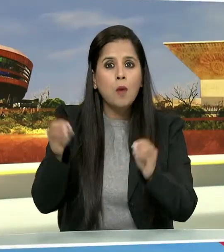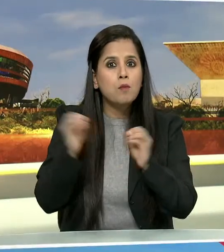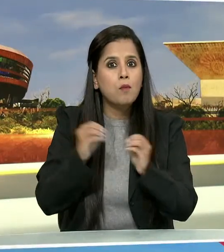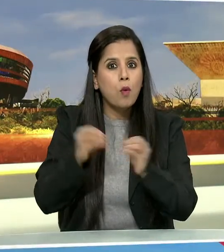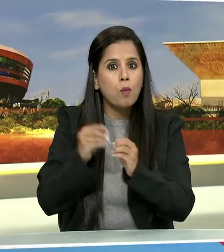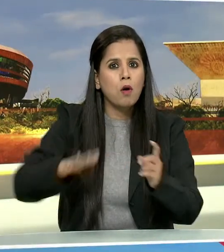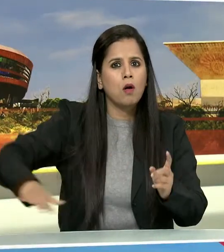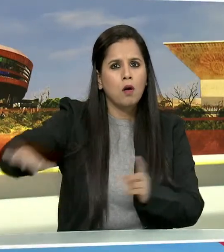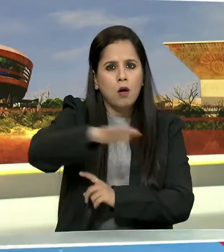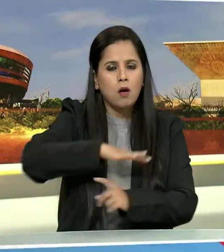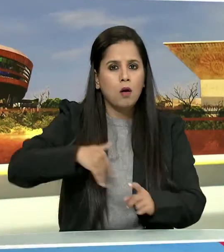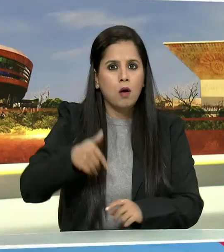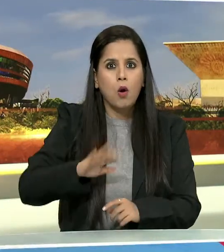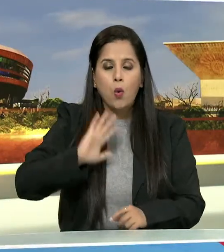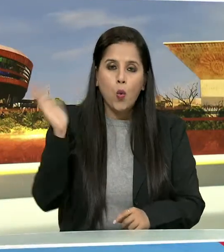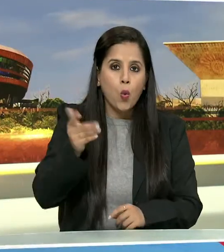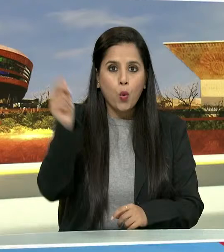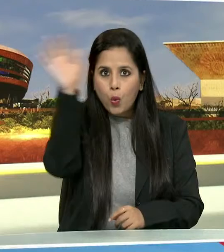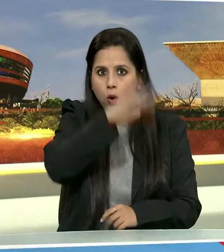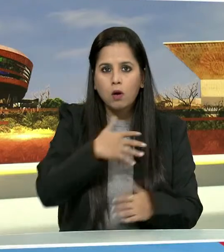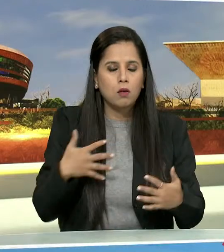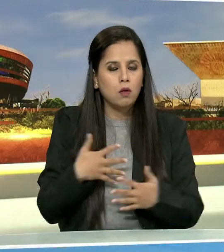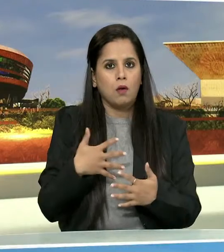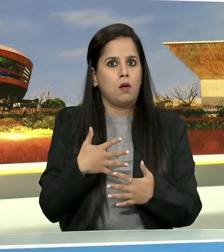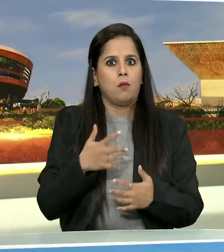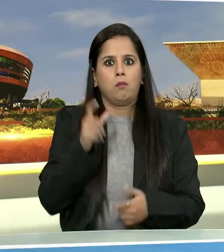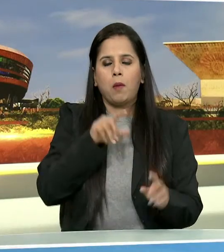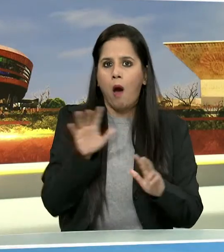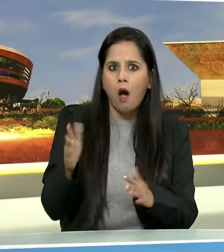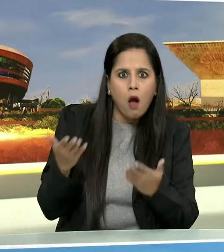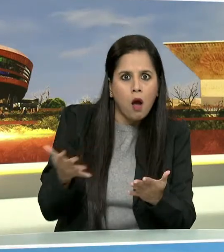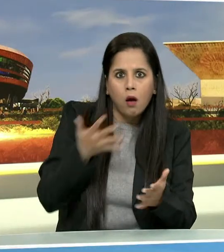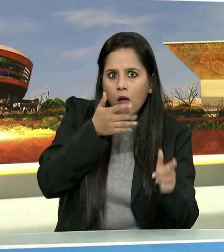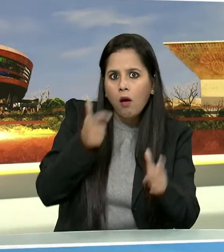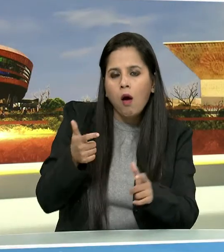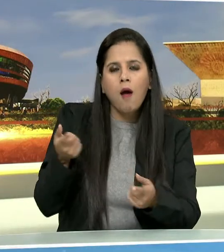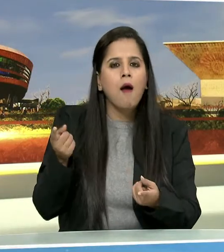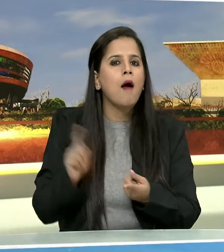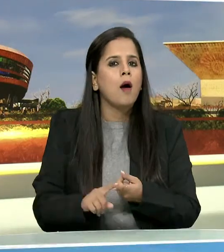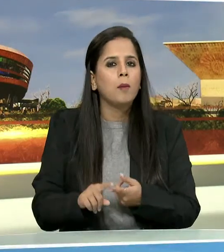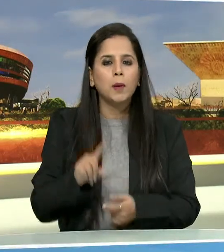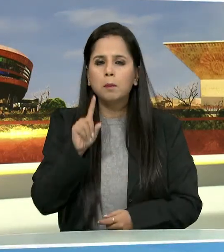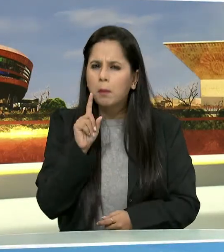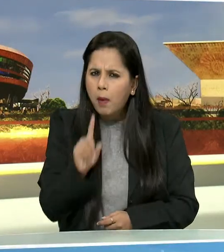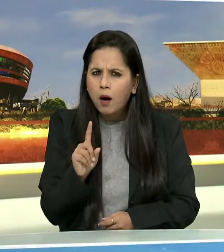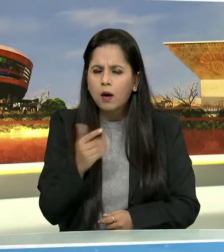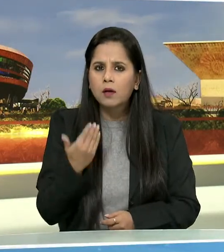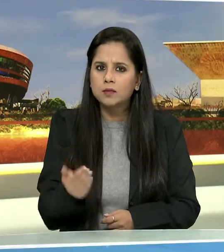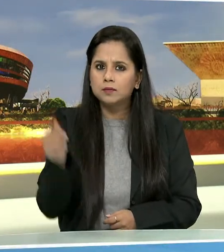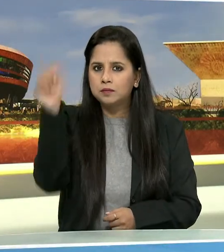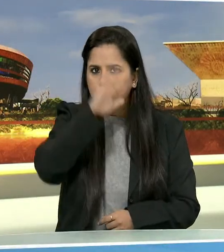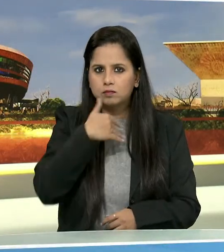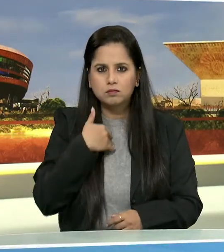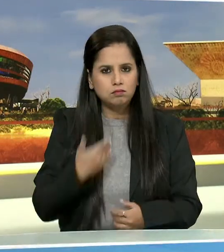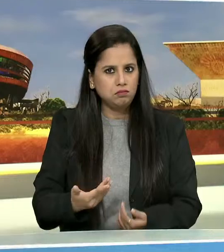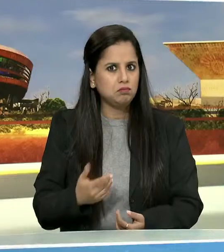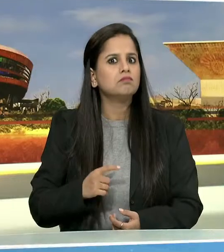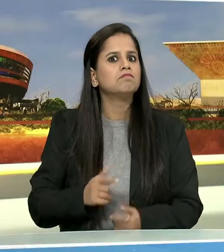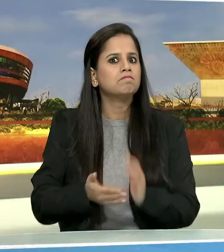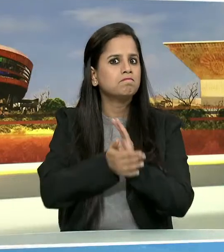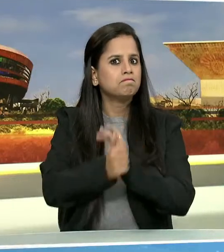को पूरे देश को ठर्रा कर रख दिया था लेकिन ये भारत का सामर्त है